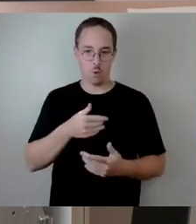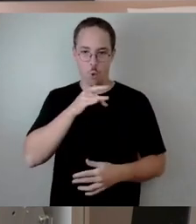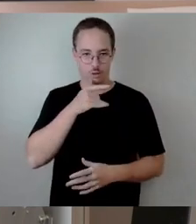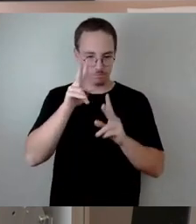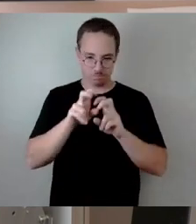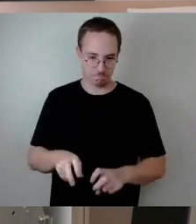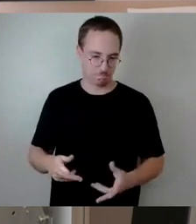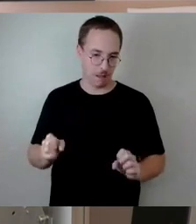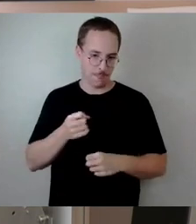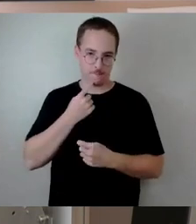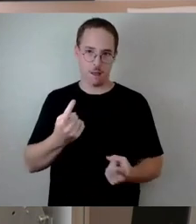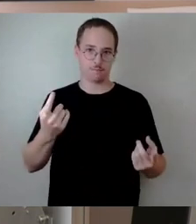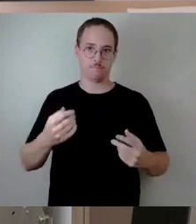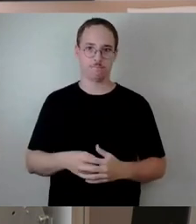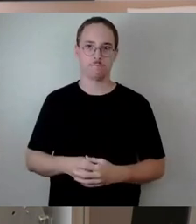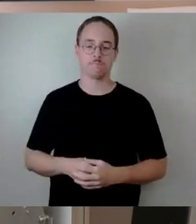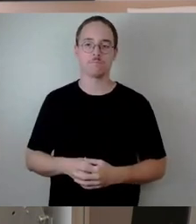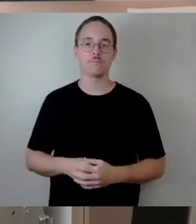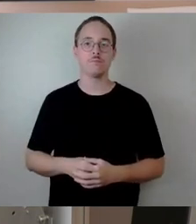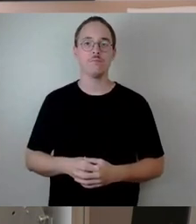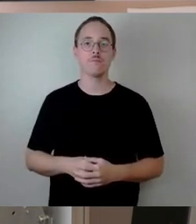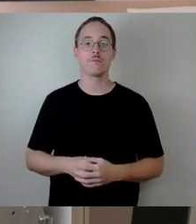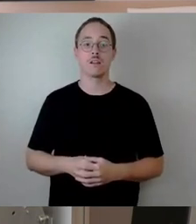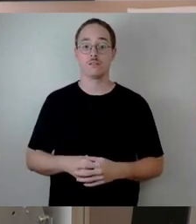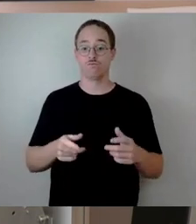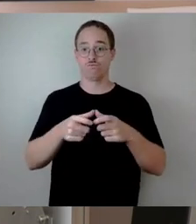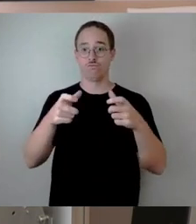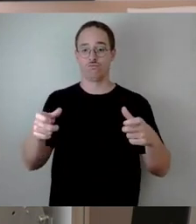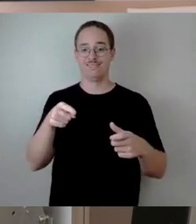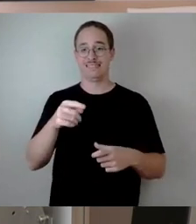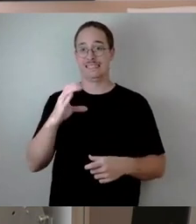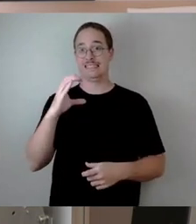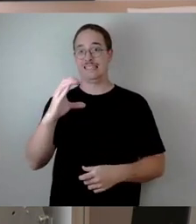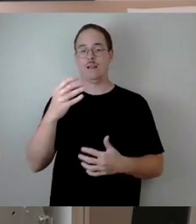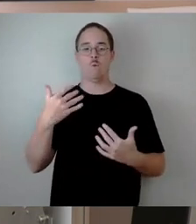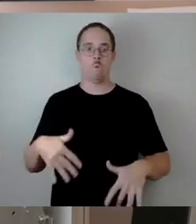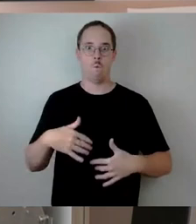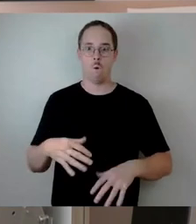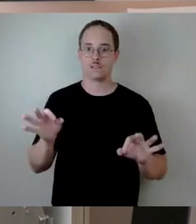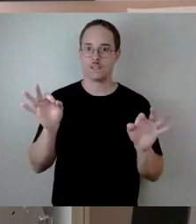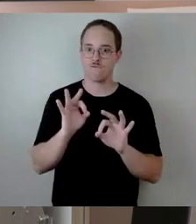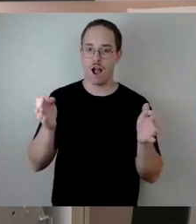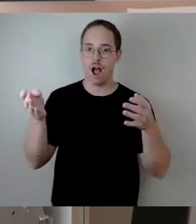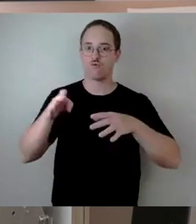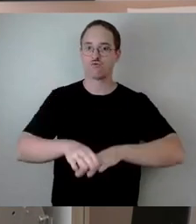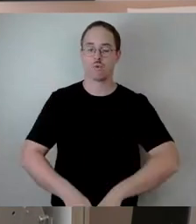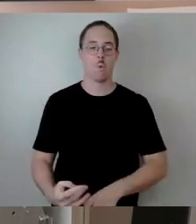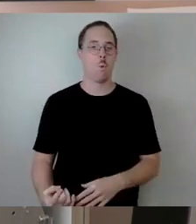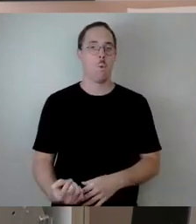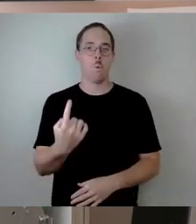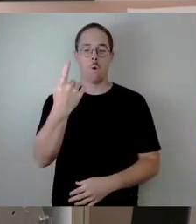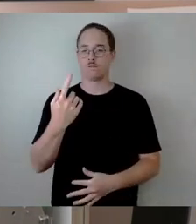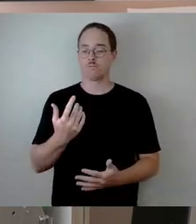dass der Zug C stark einsturzgefährdet ist und egal, ob es eine Hochwasserlage geben würde oder nicht,